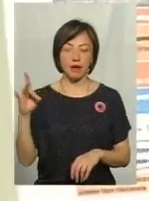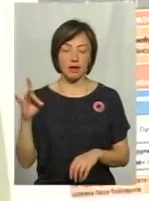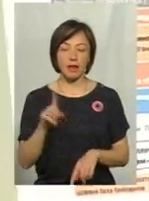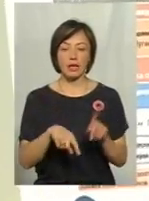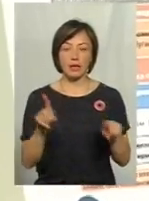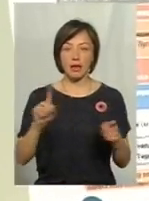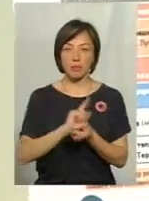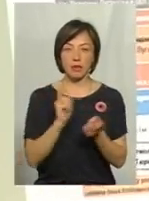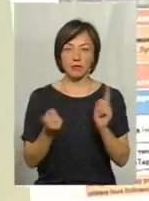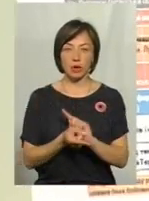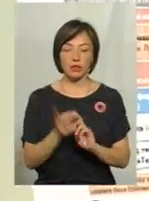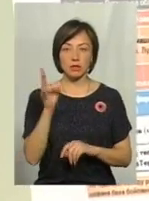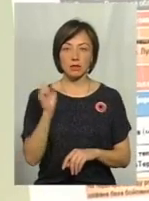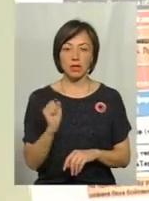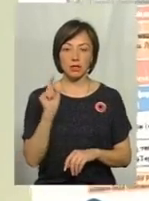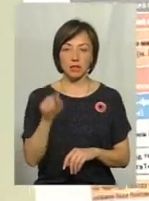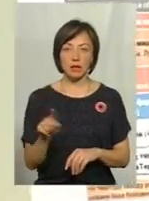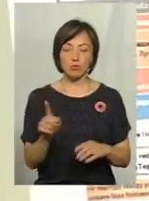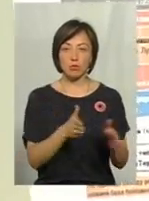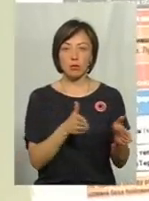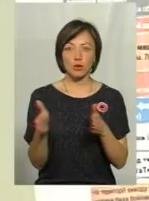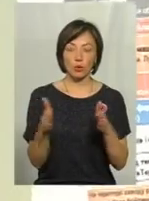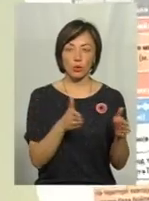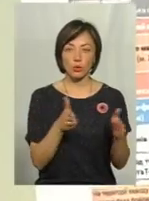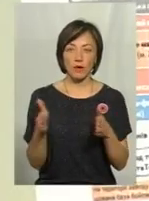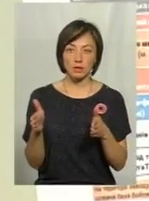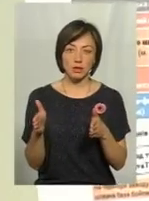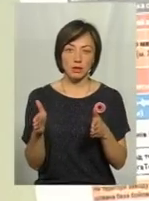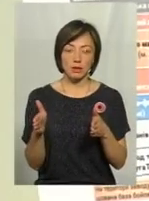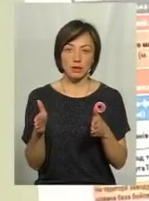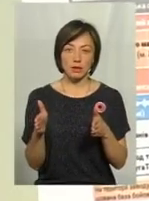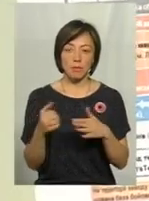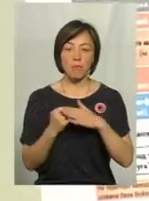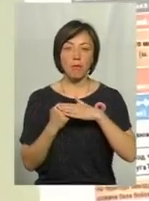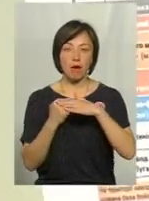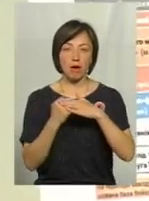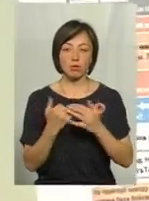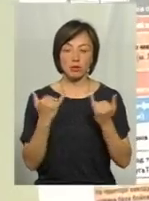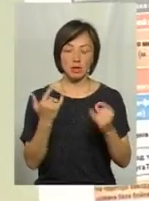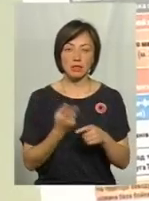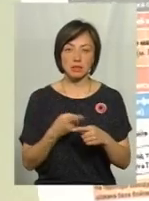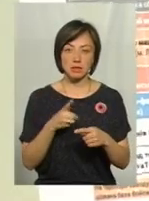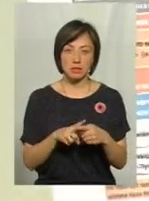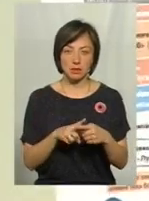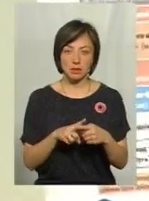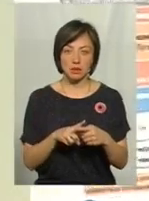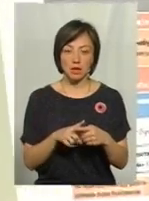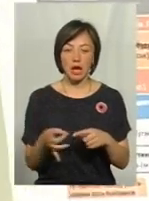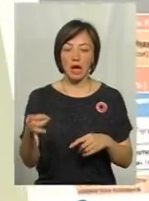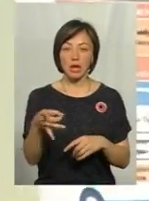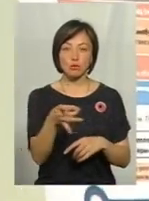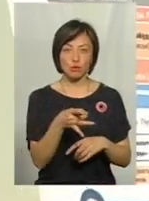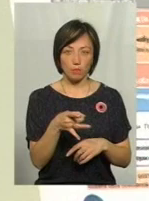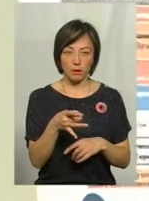Деякі перетворилися на те, щоб підготувати базу для ось цих так званих республік.